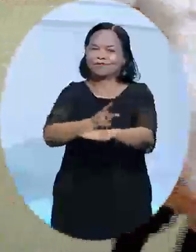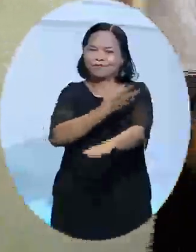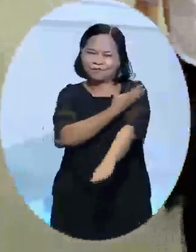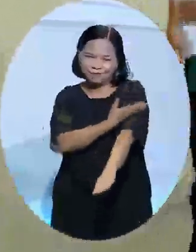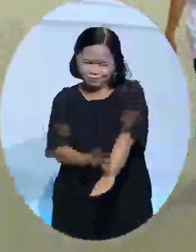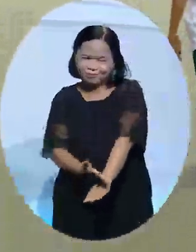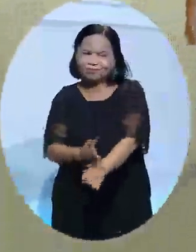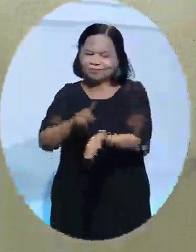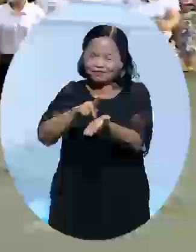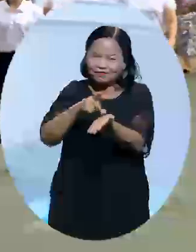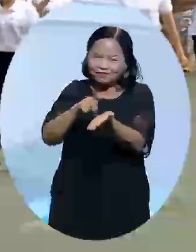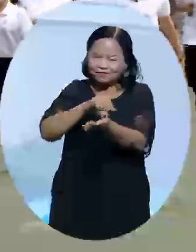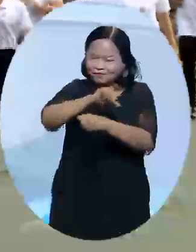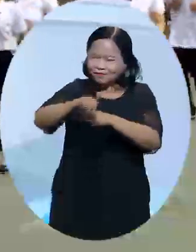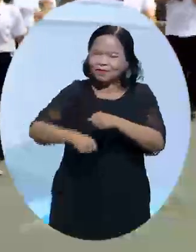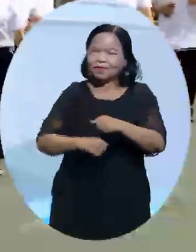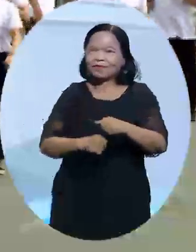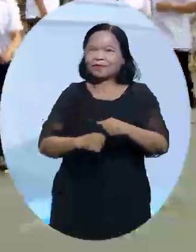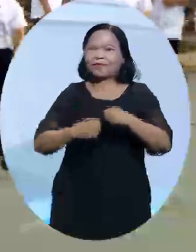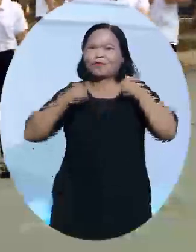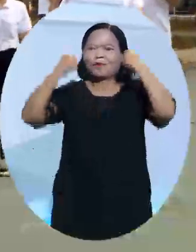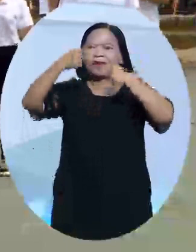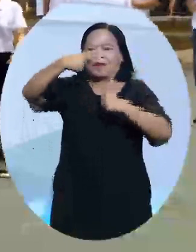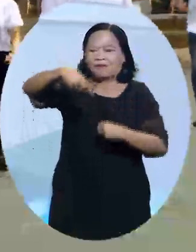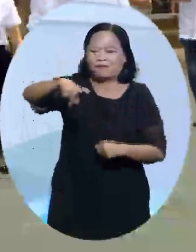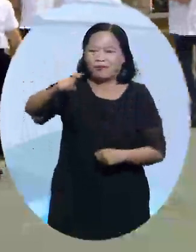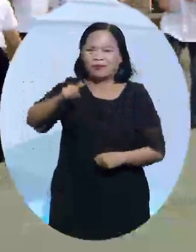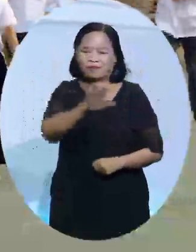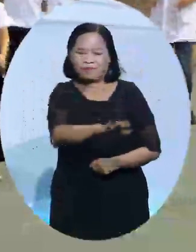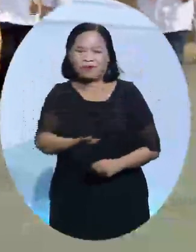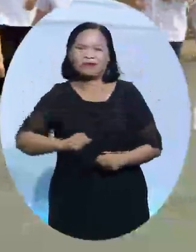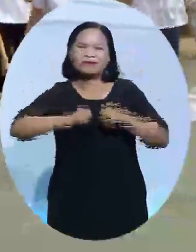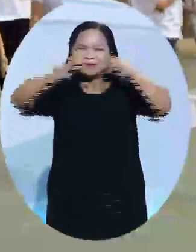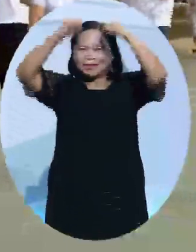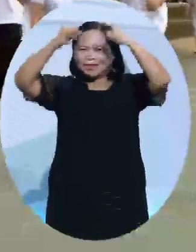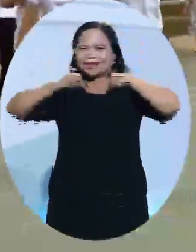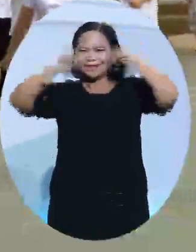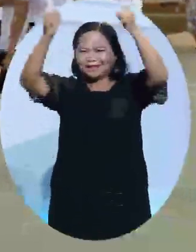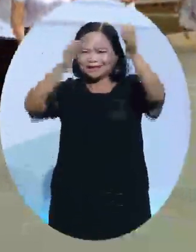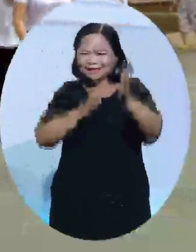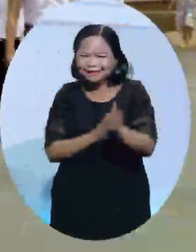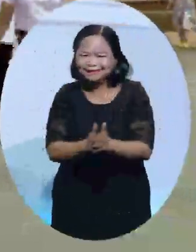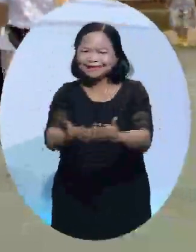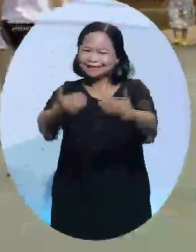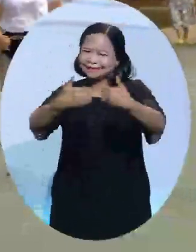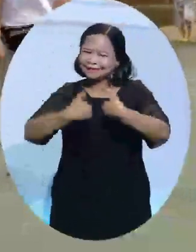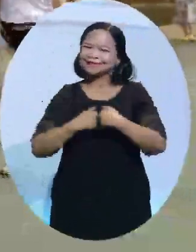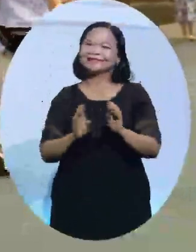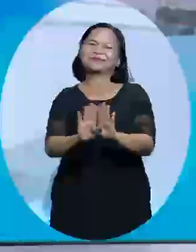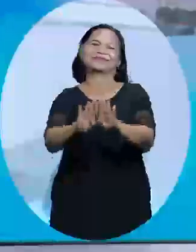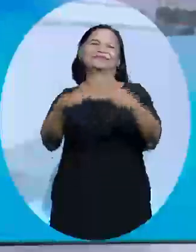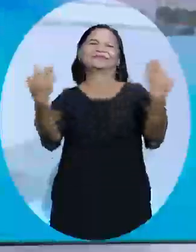Bên ngoài sự kiện, các hoạt động hồi khỏe phụ động cho các em học sinh và các hoạt động thể dục thể thao sẽ tiếp tục được hưởng ứng triển khai.